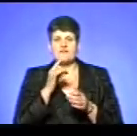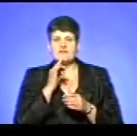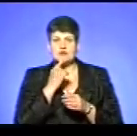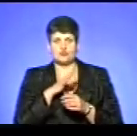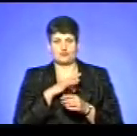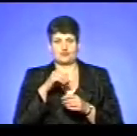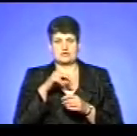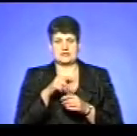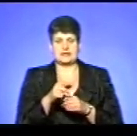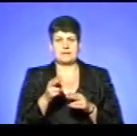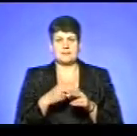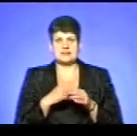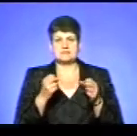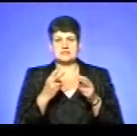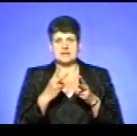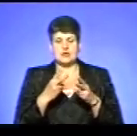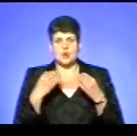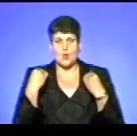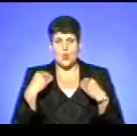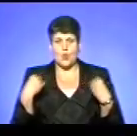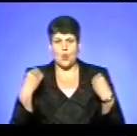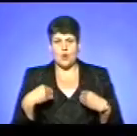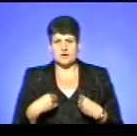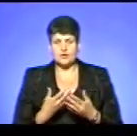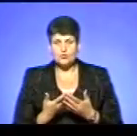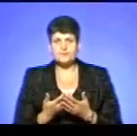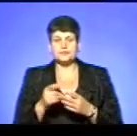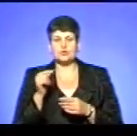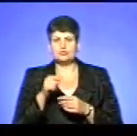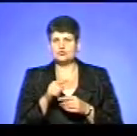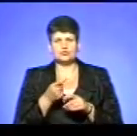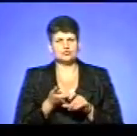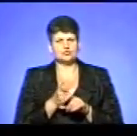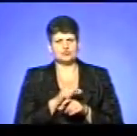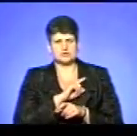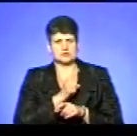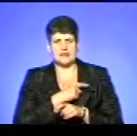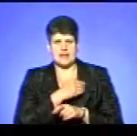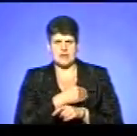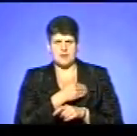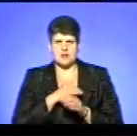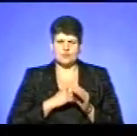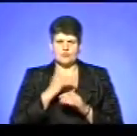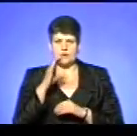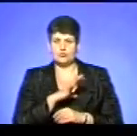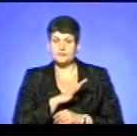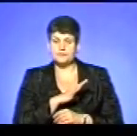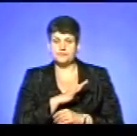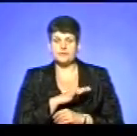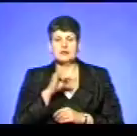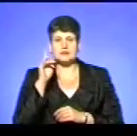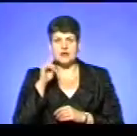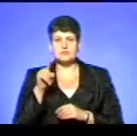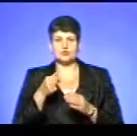захисного одягу, без теплоізолюючих костюмів, тому що досить висока була температура. Відомо, що дотепер